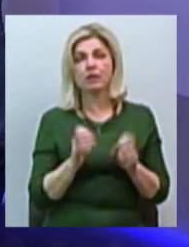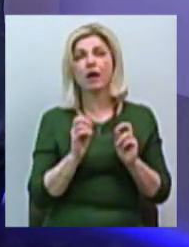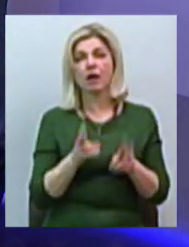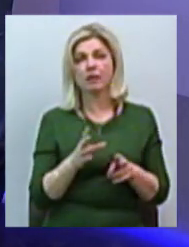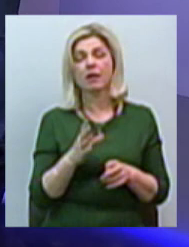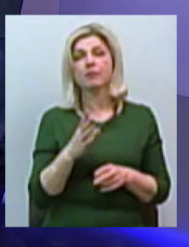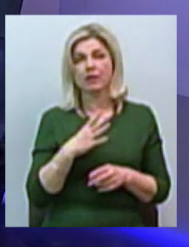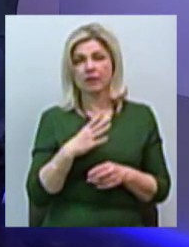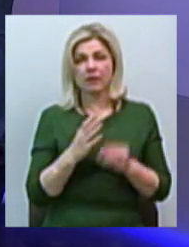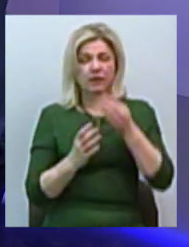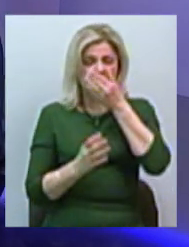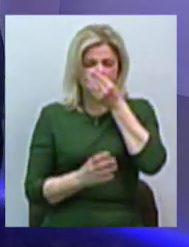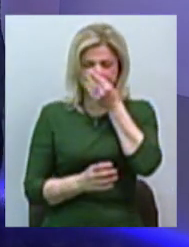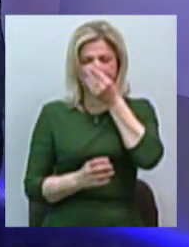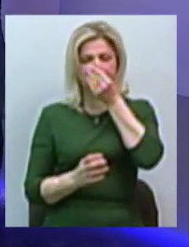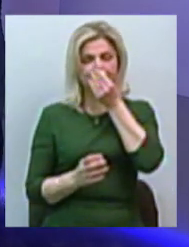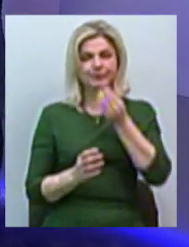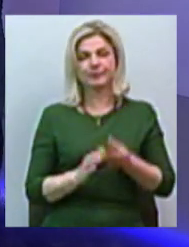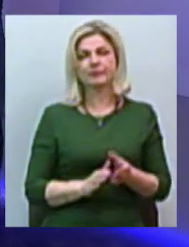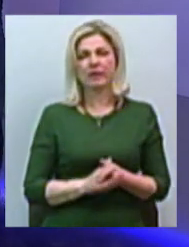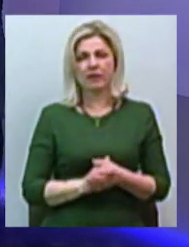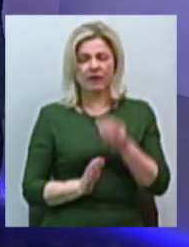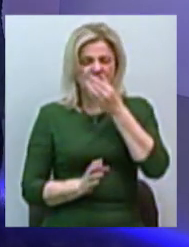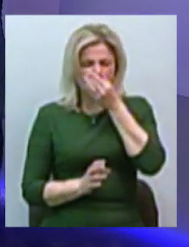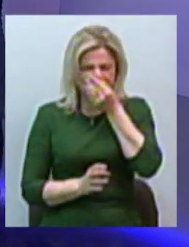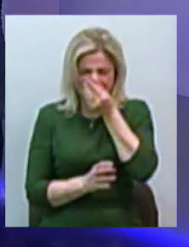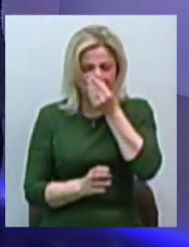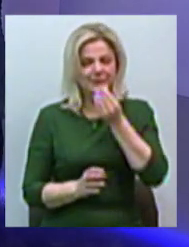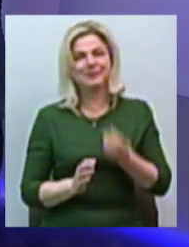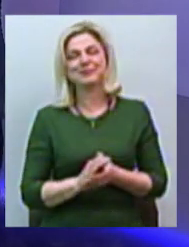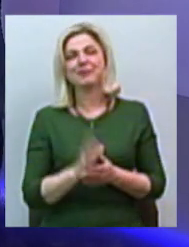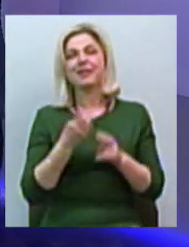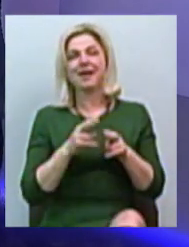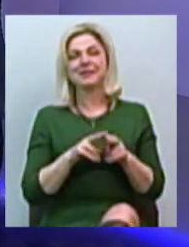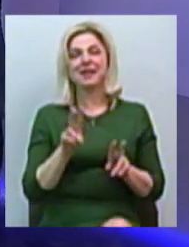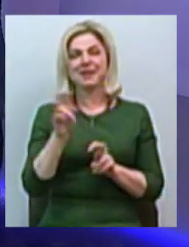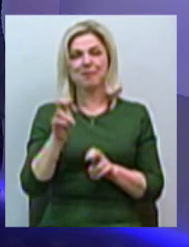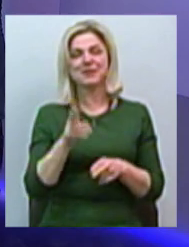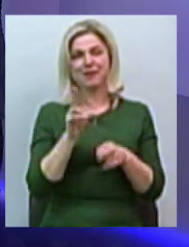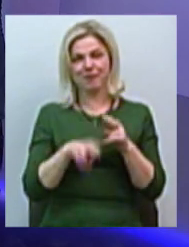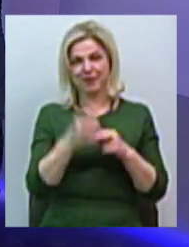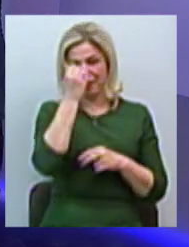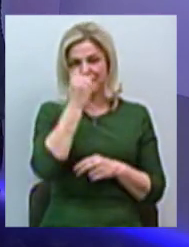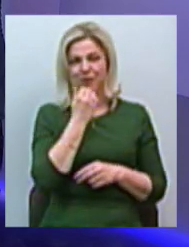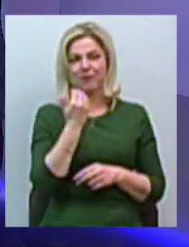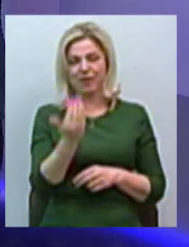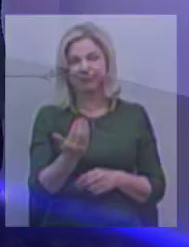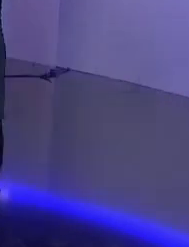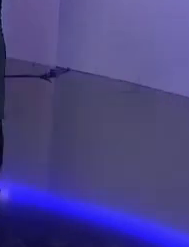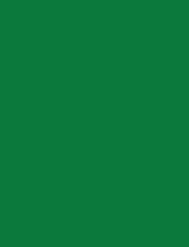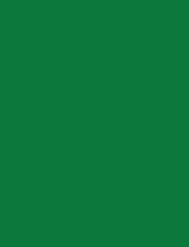дальше бути. На цій оптимістичній ноті будемо завершувати. Я вам дякую. Дякую всім, хто був знал.